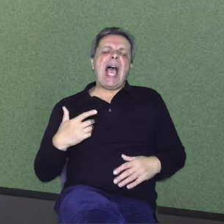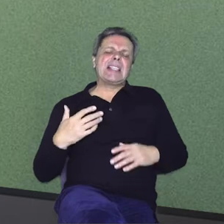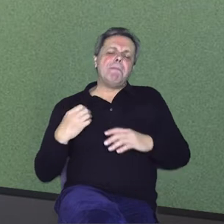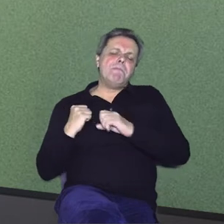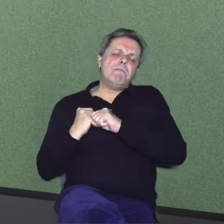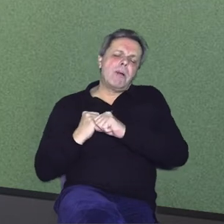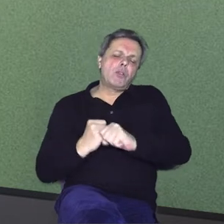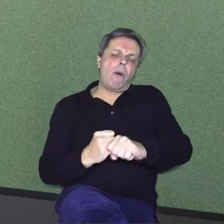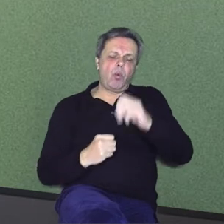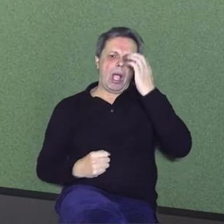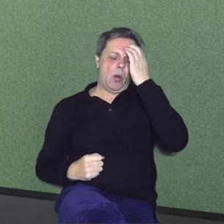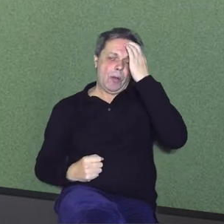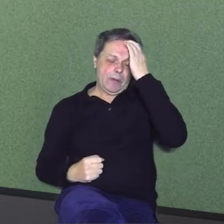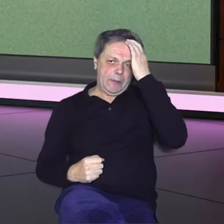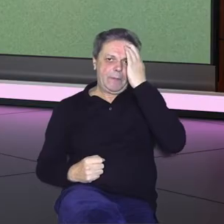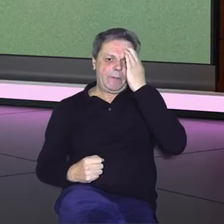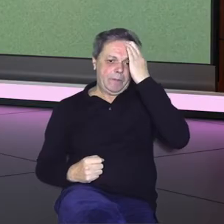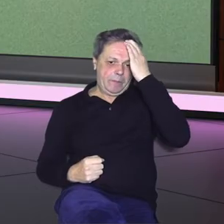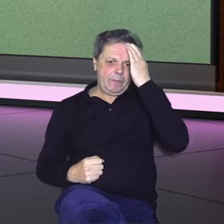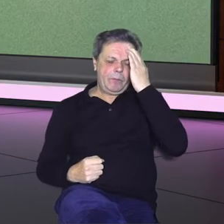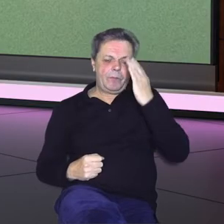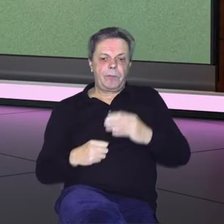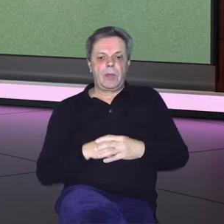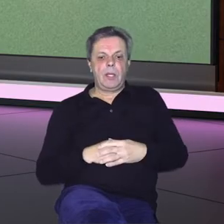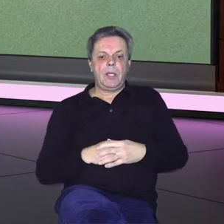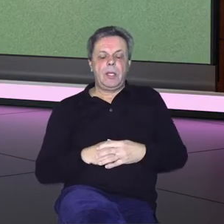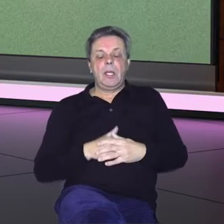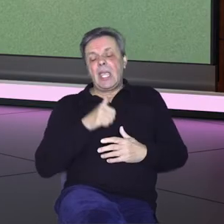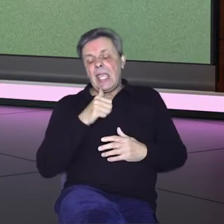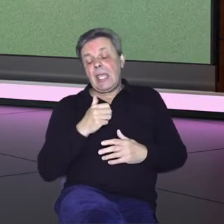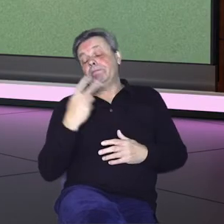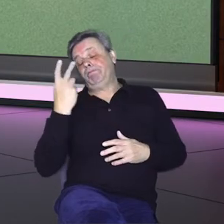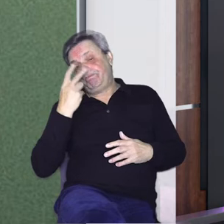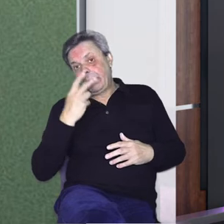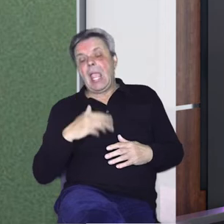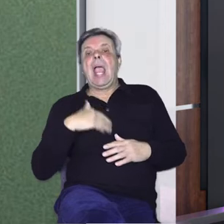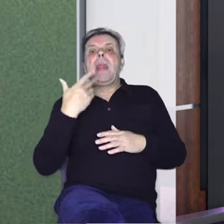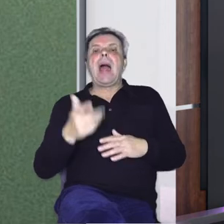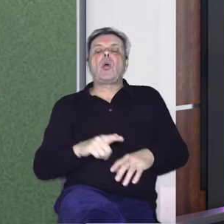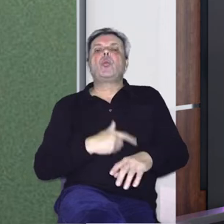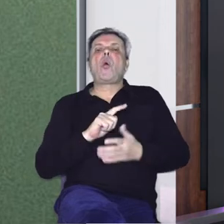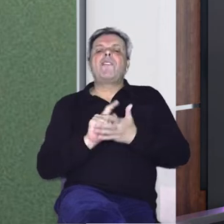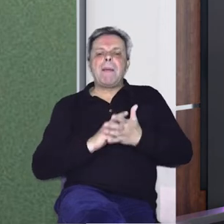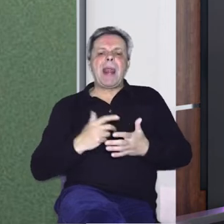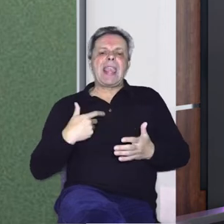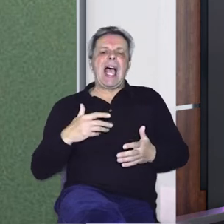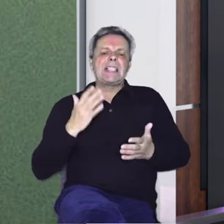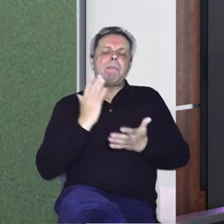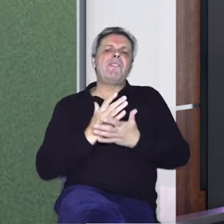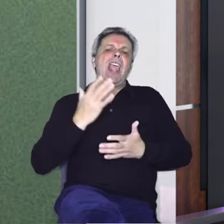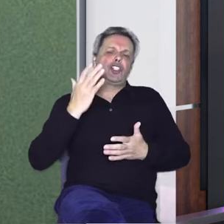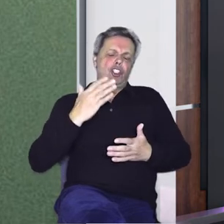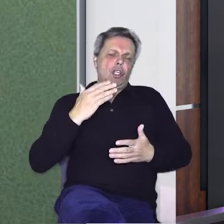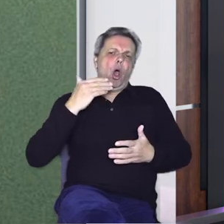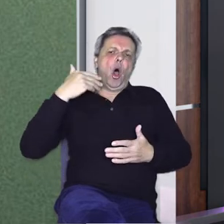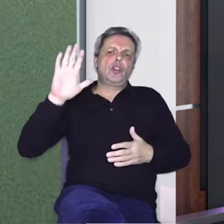cijelo vrijeme nešto gurao. ono Magari, jel'o? Da, u tom nekom smislu i onda se nakon dugo vremena, ja sam već tada bio